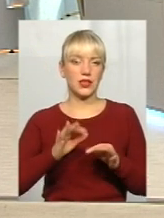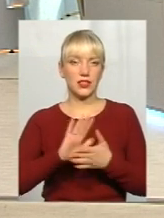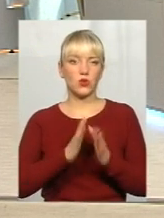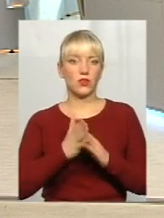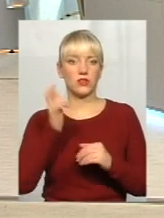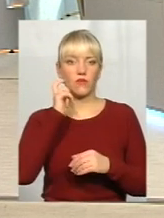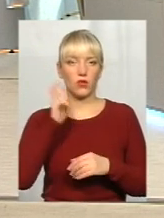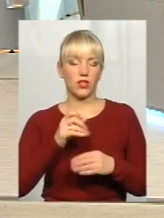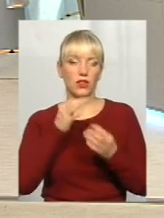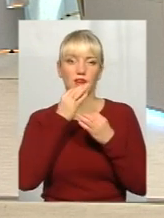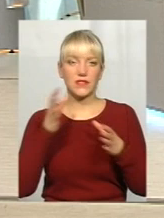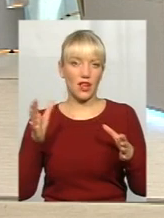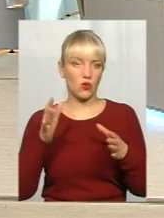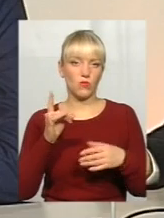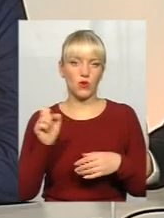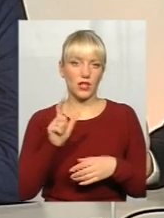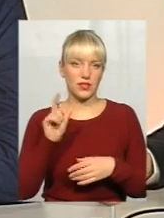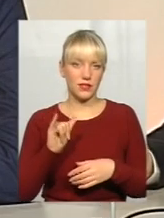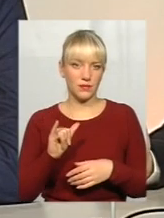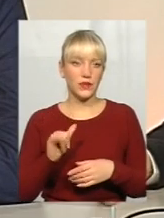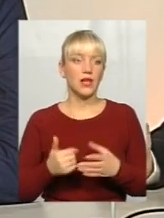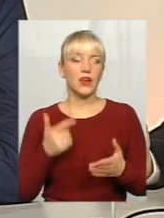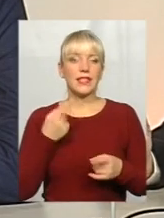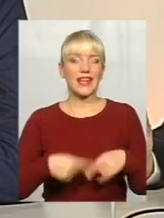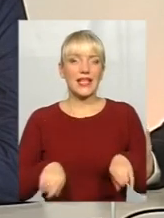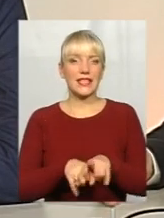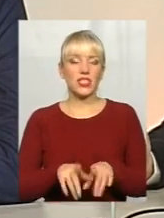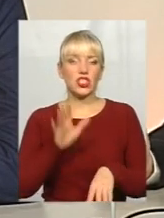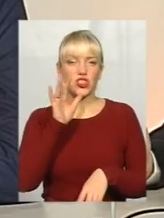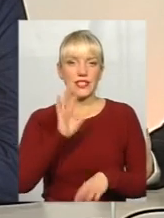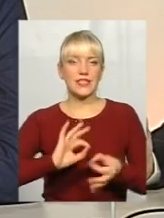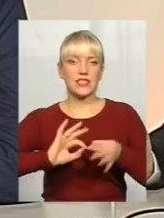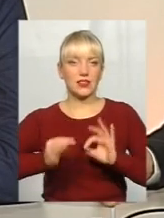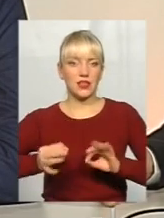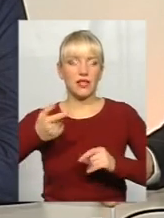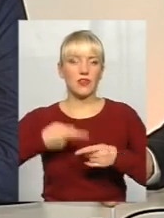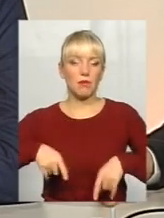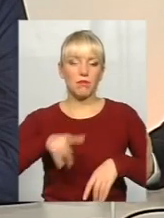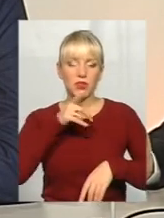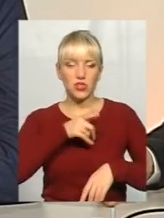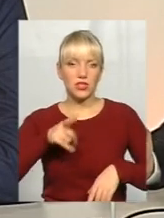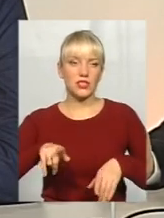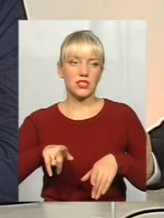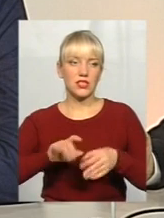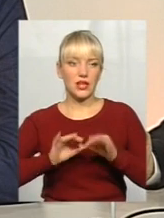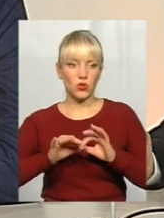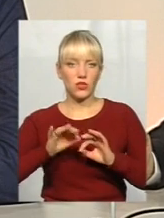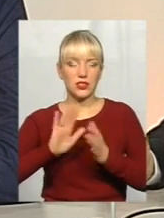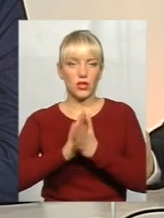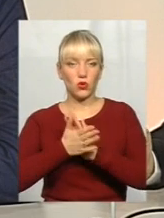і, у всякому разі, в такий час складний і в час такої складної ситуації все-таки